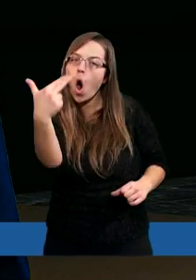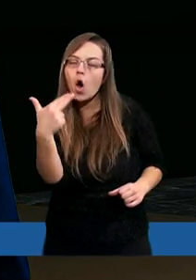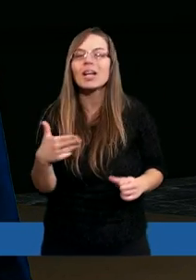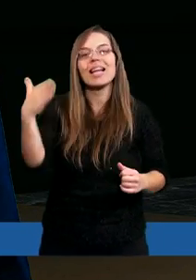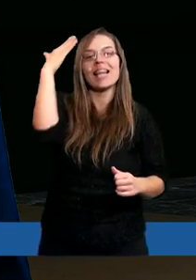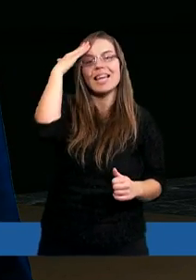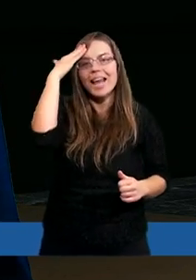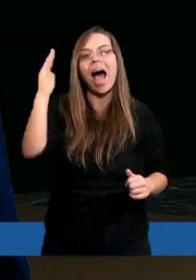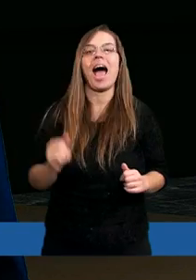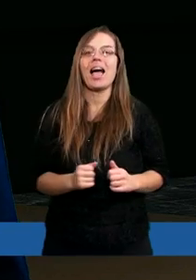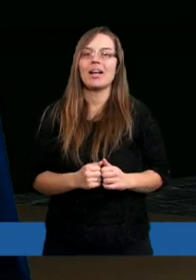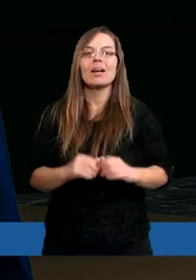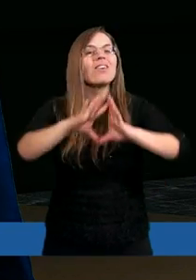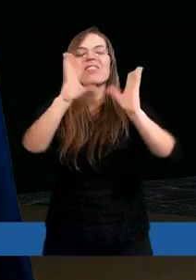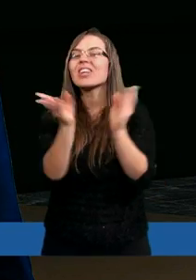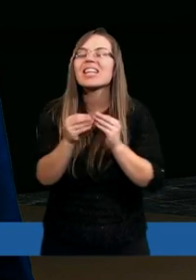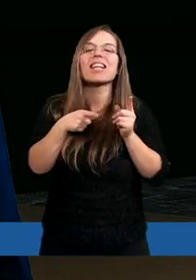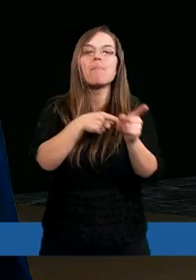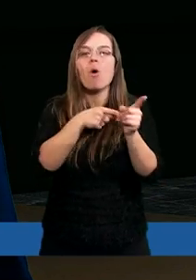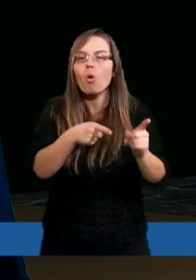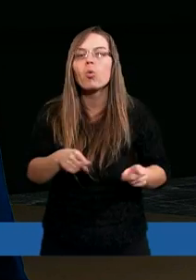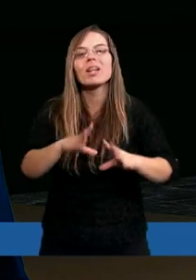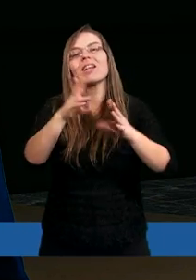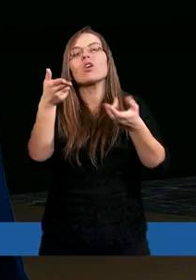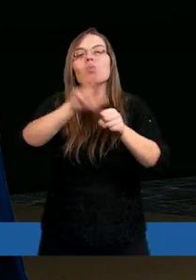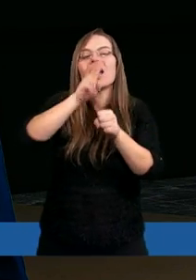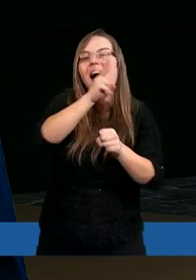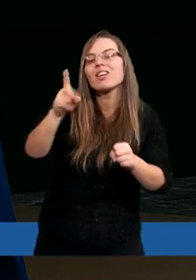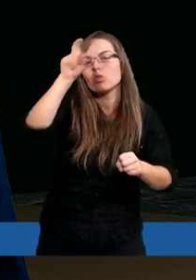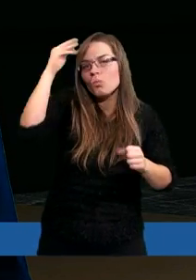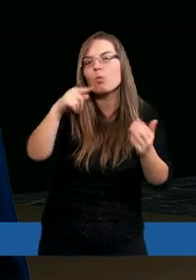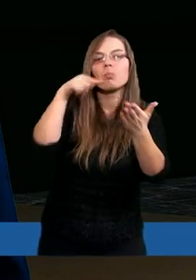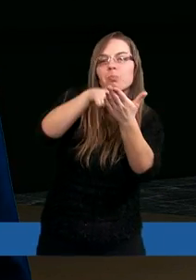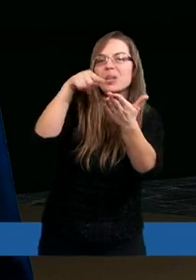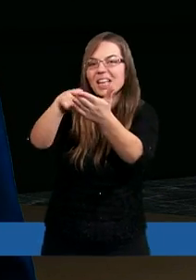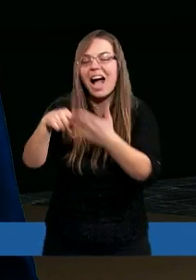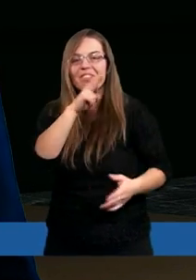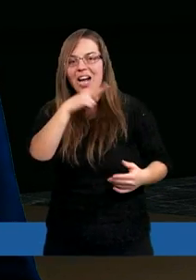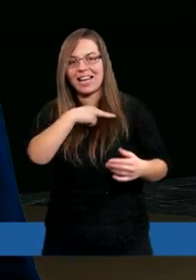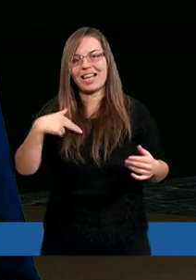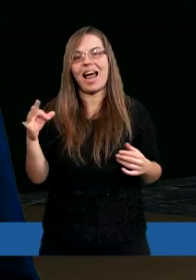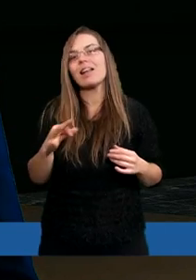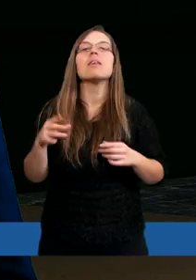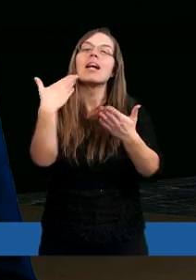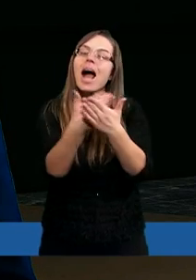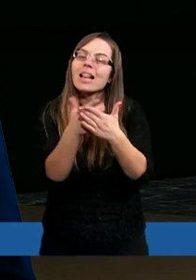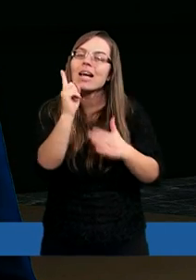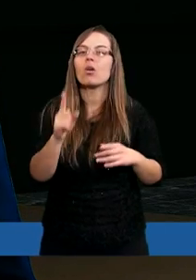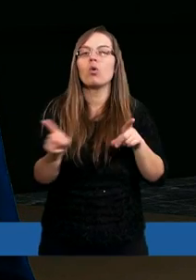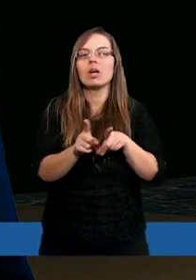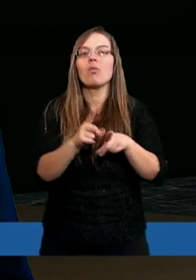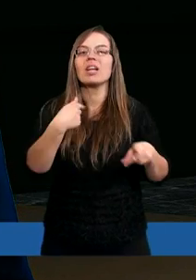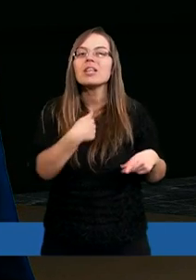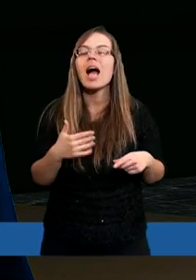zna wszystkie pokusy, które każdego człowieka mogą trafić. I dlatego